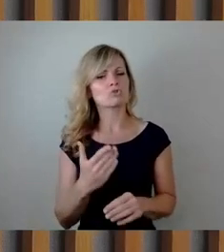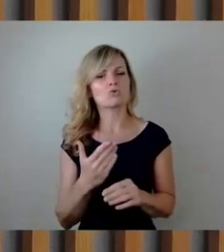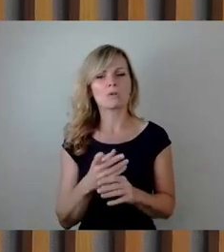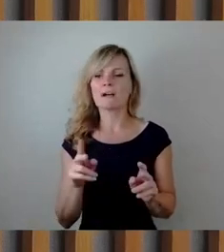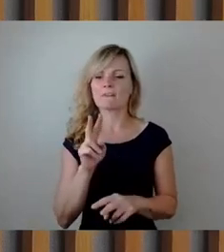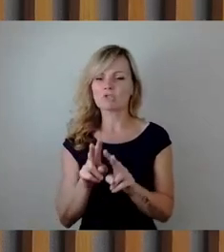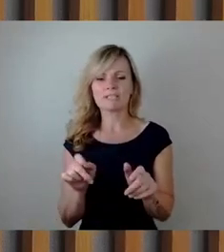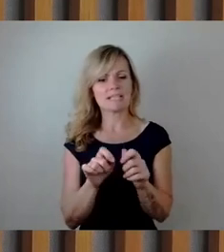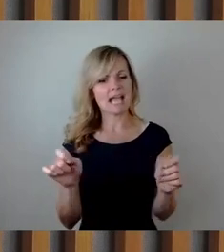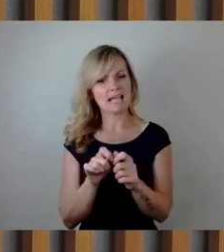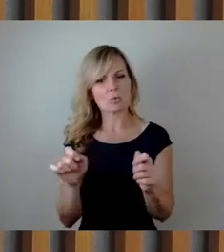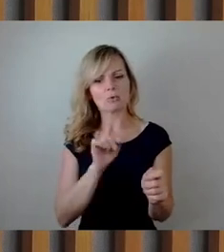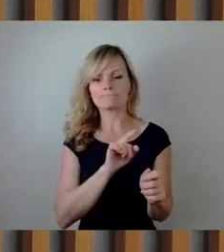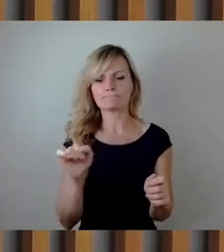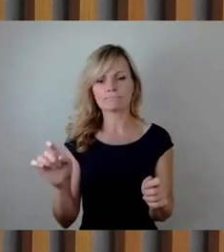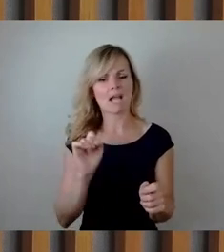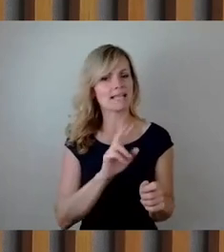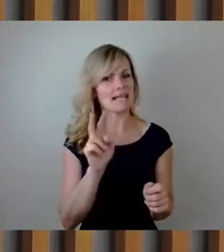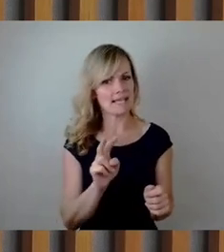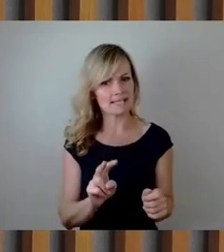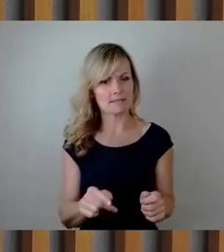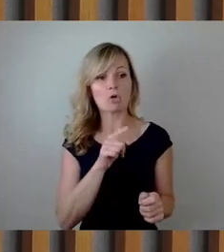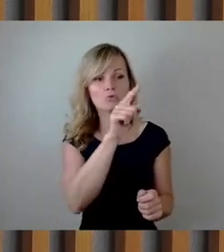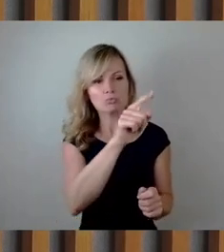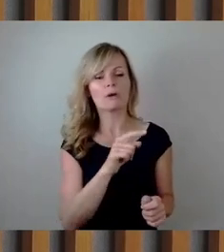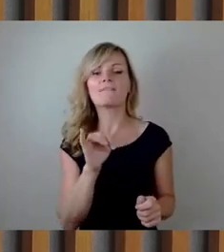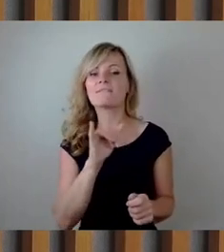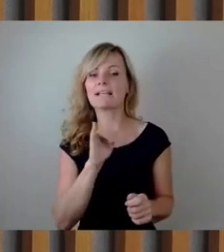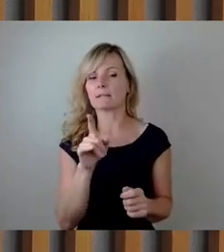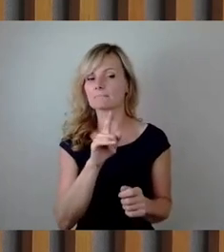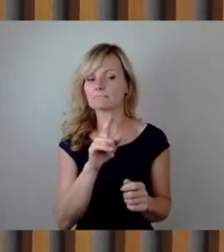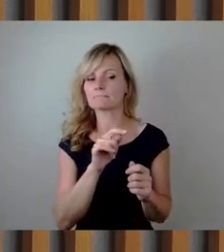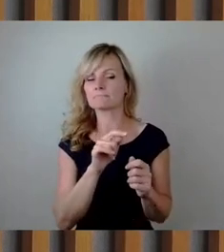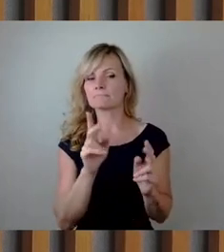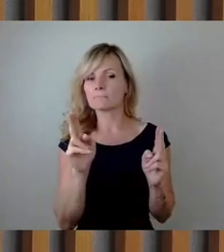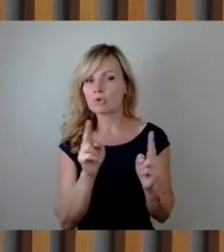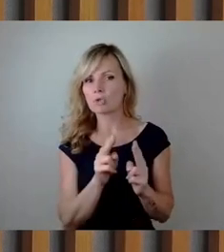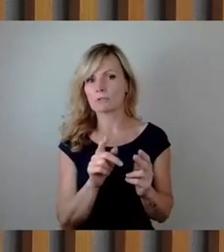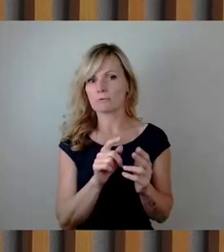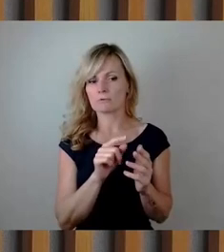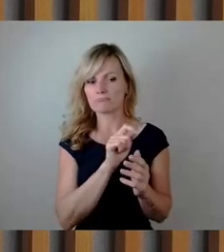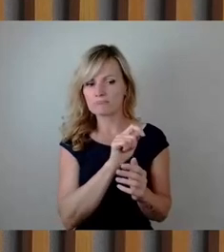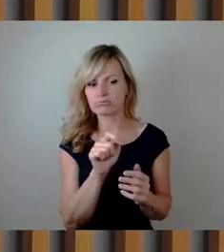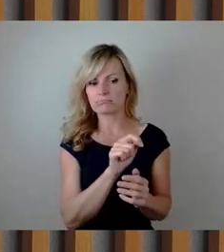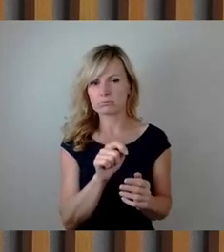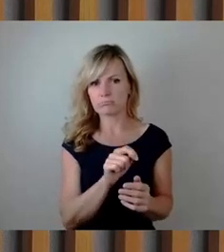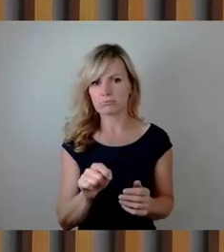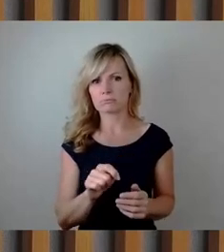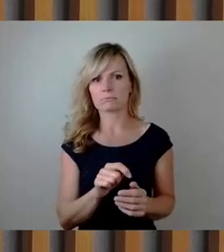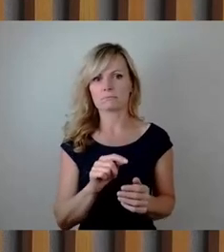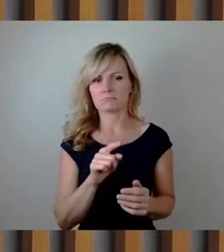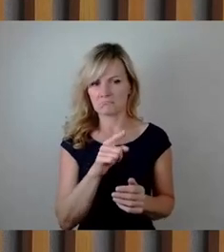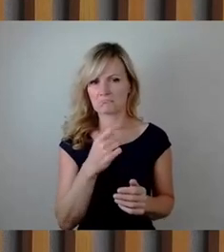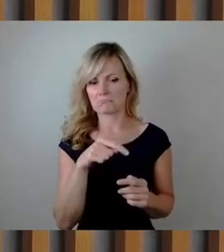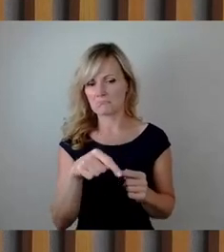Kürzungen Sie planen. Da war ja von wahlweise eine Rotstiftpolitik oder eine